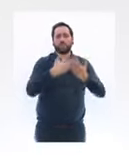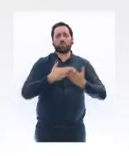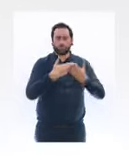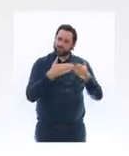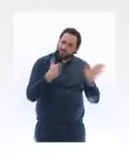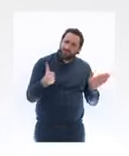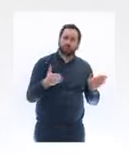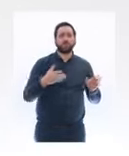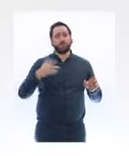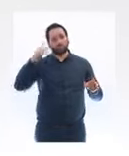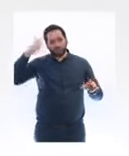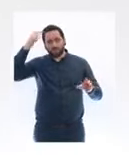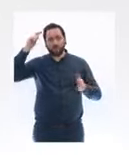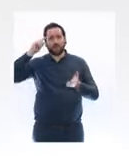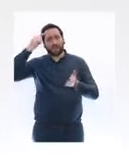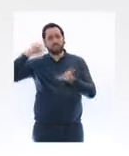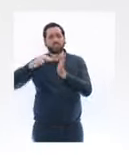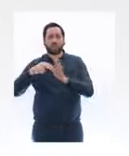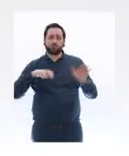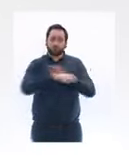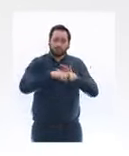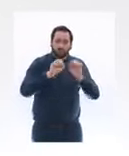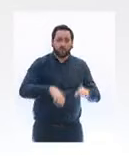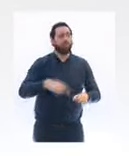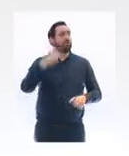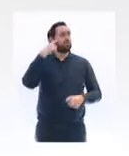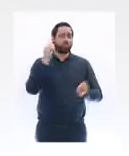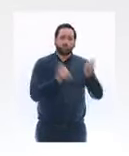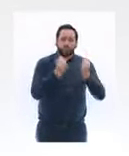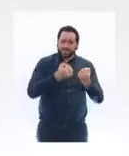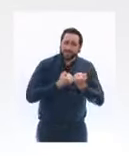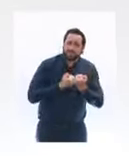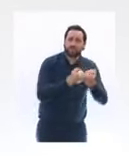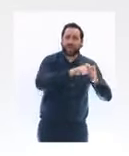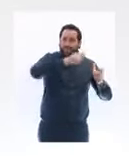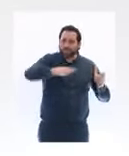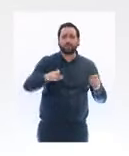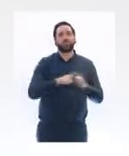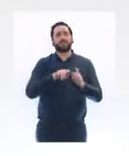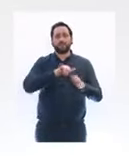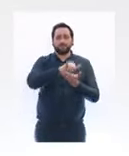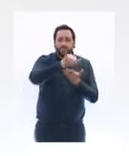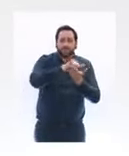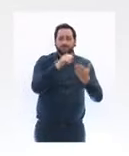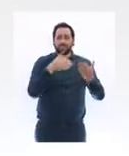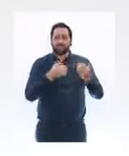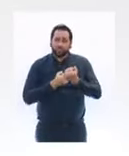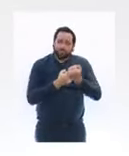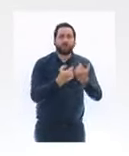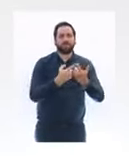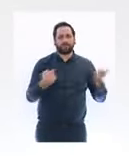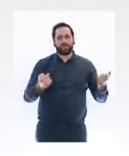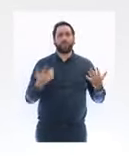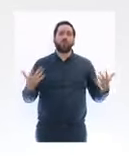aéronautique comme pour le secteur automobile. Ces points-là sont absolument essentiels. Voilà les quelques éléments que je voulais vous présenter. Je voudrais